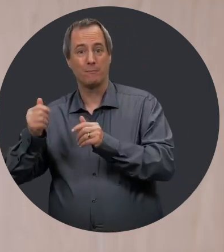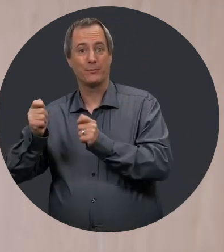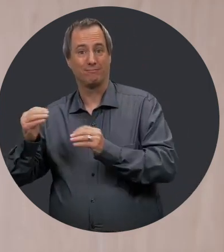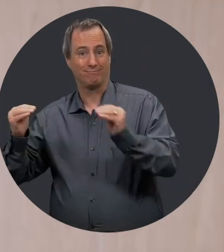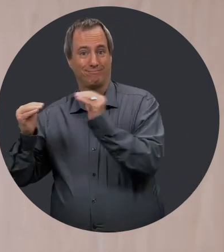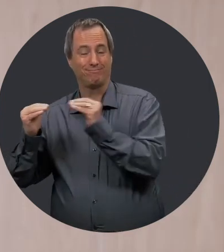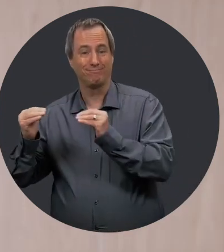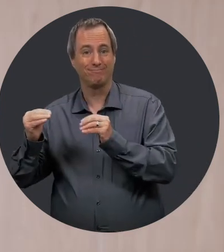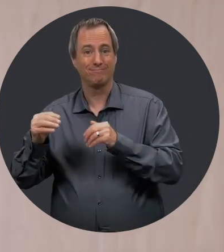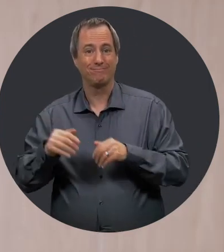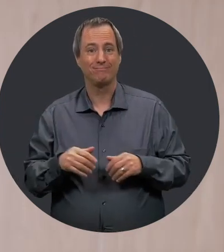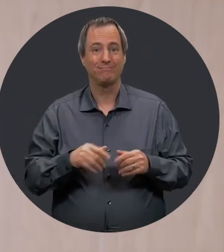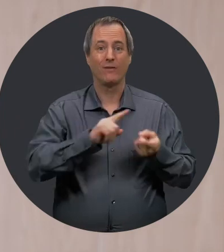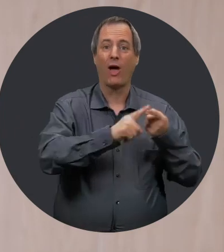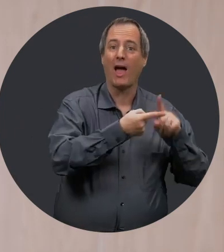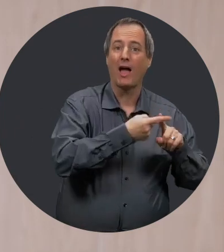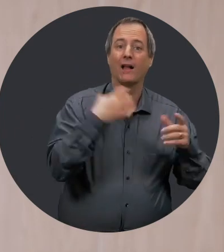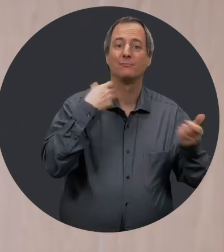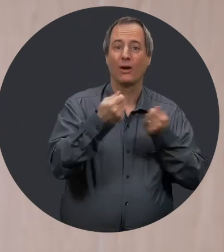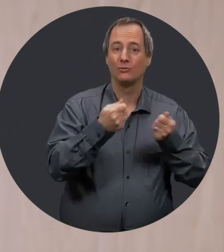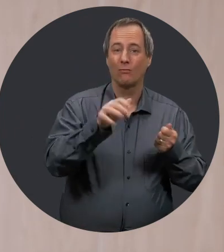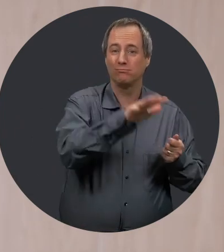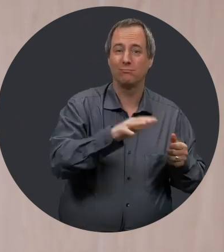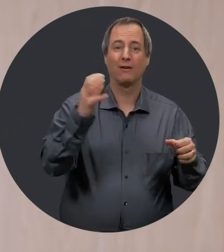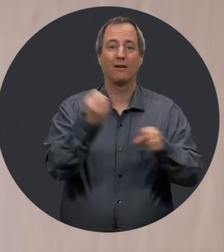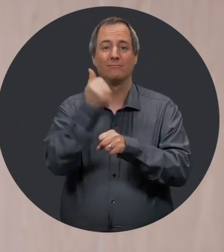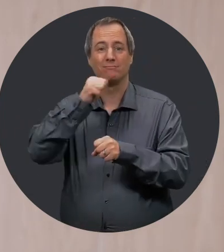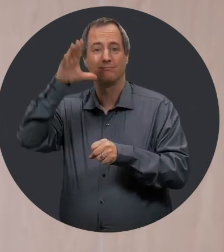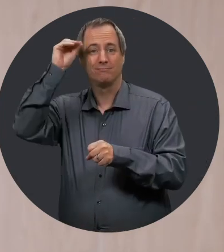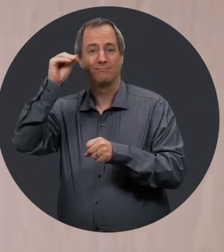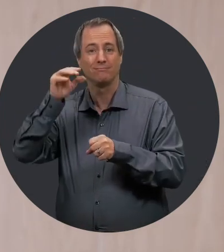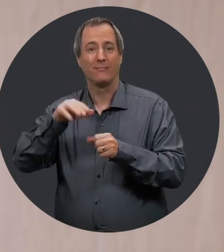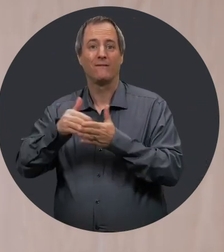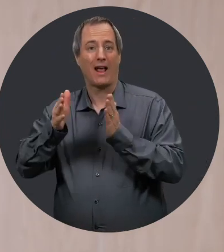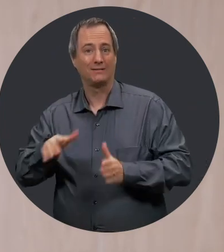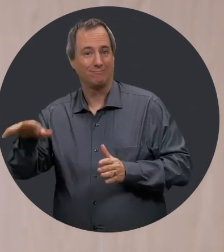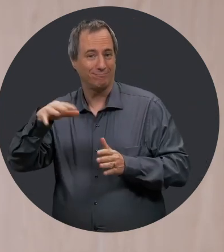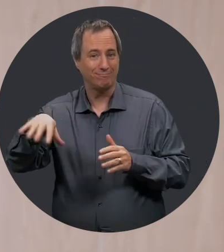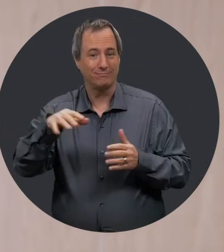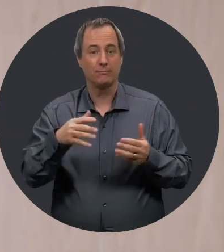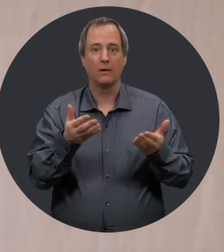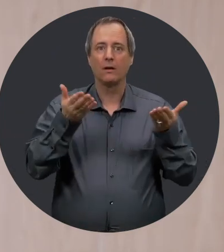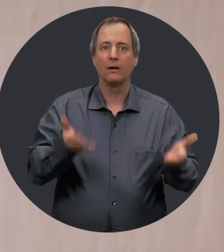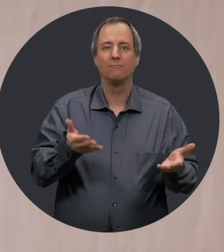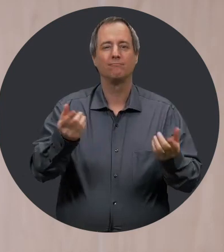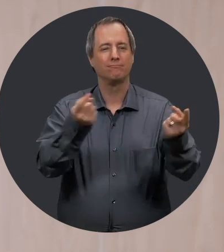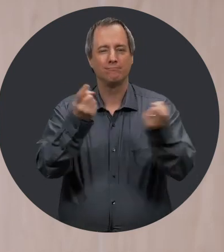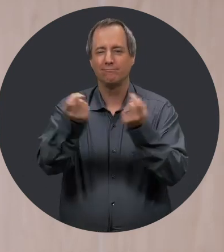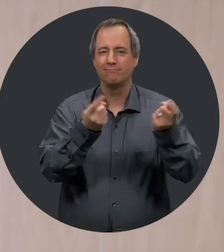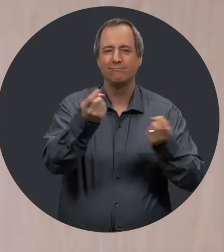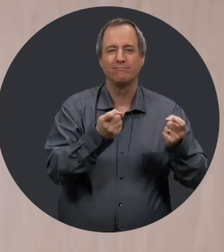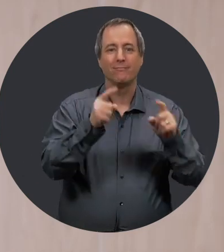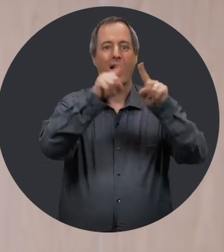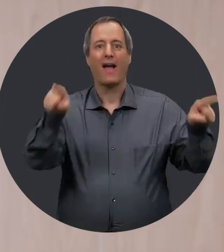du jury à part entière, collègues du conseil d'administration, lauréates, lauréats, finalistes, distingués invités